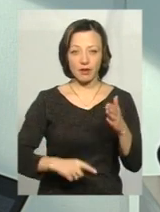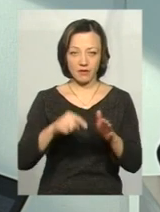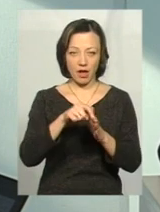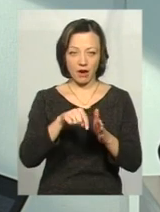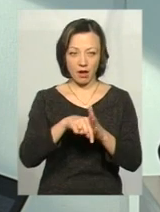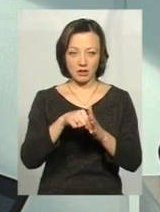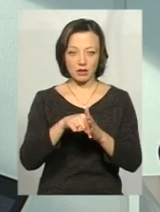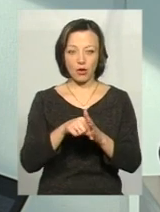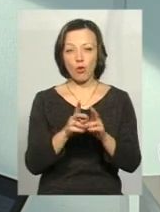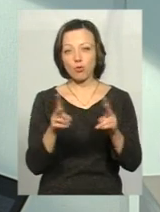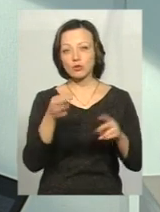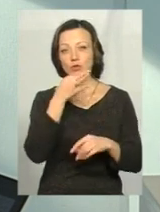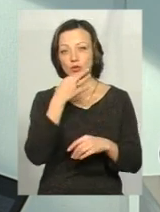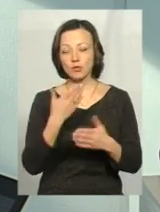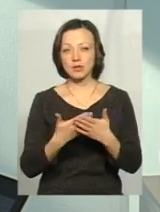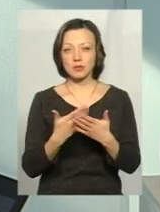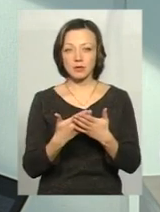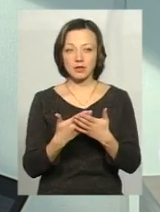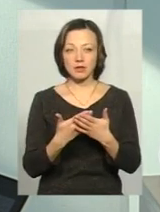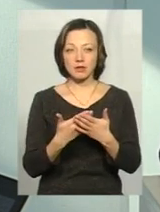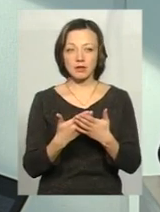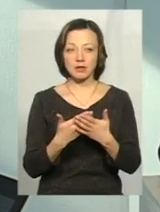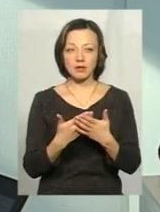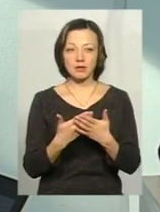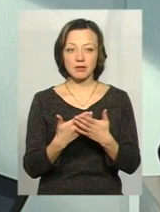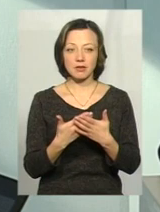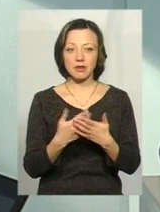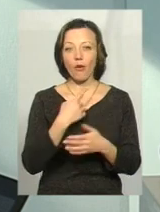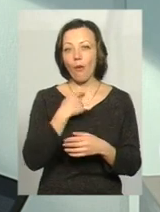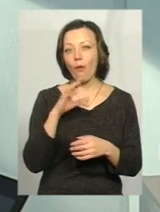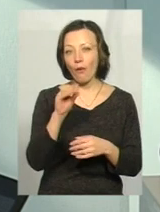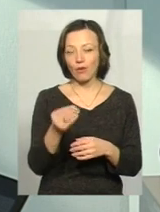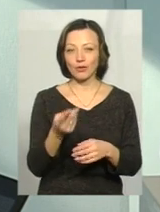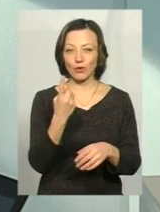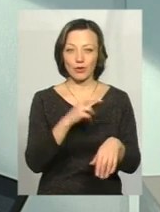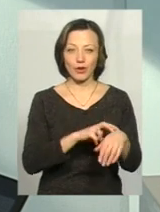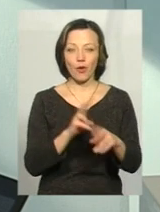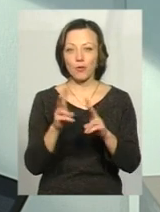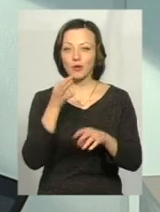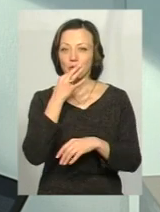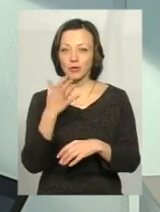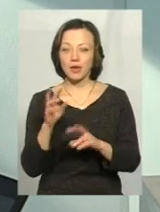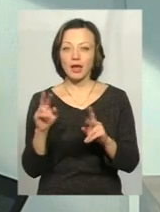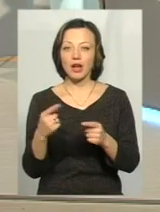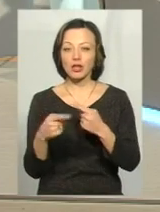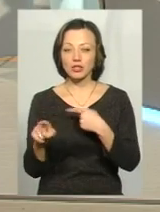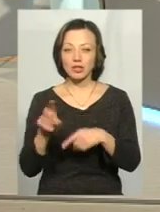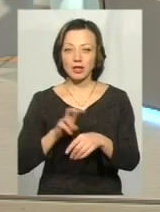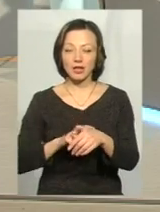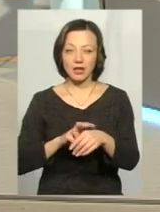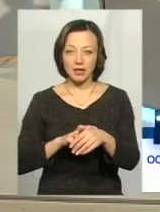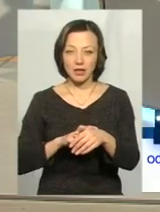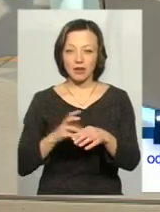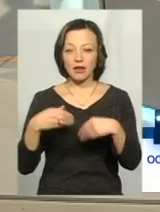характер. Комусь подобається темпер голосу одного лікаря, комусь подобається, як інший лікар